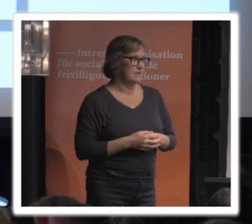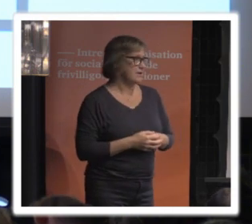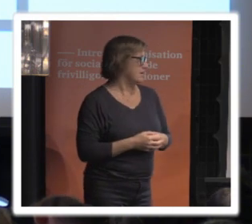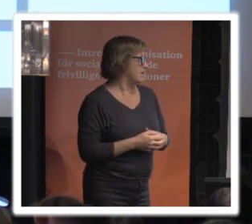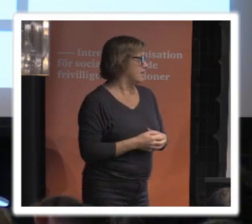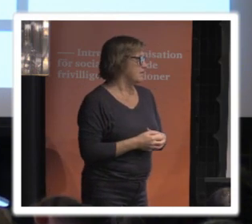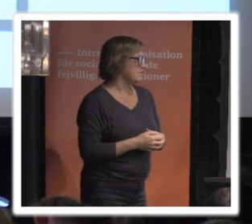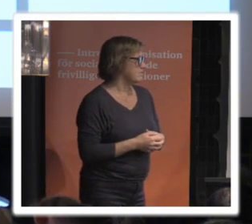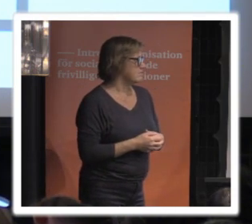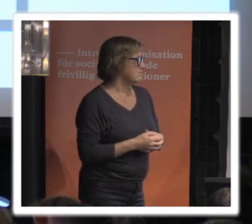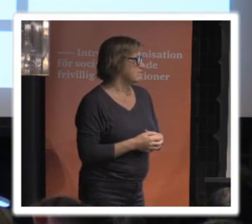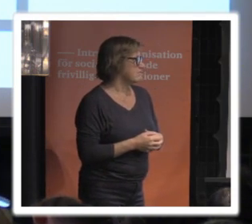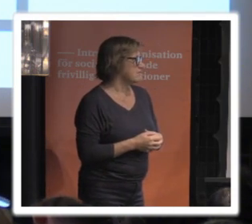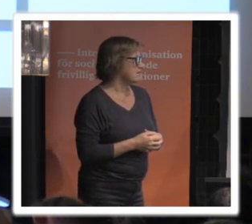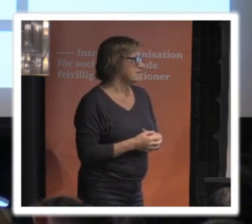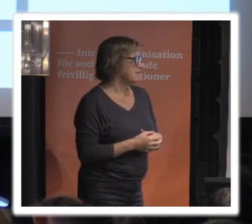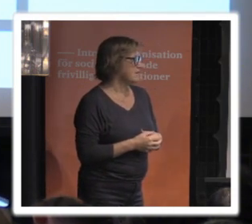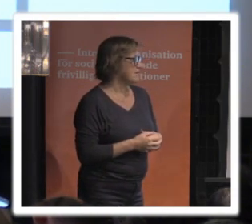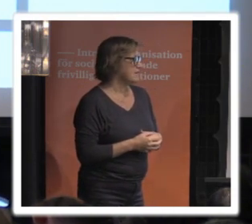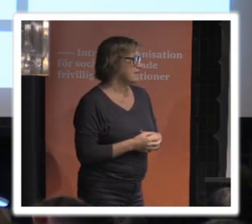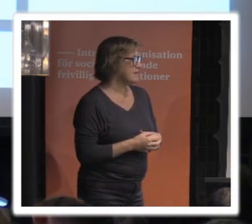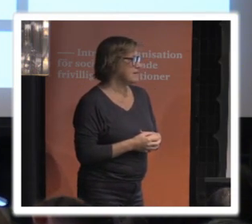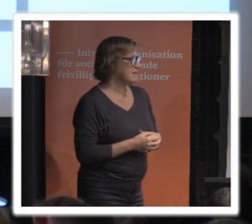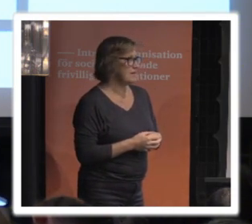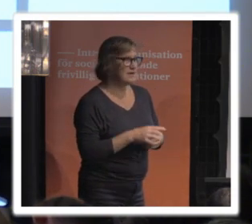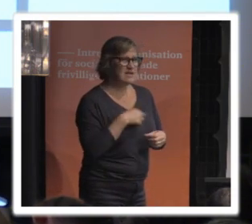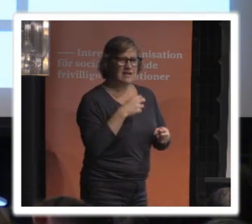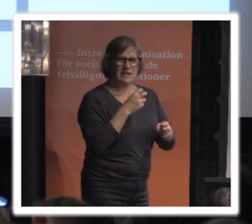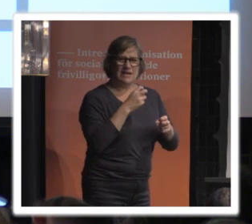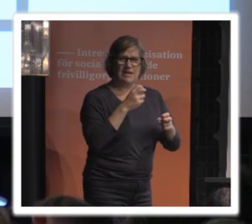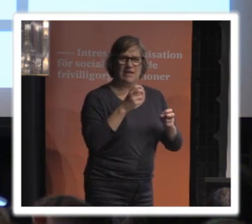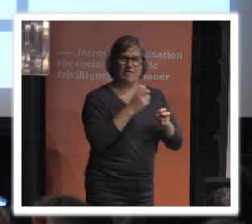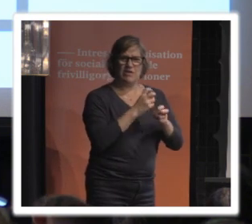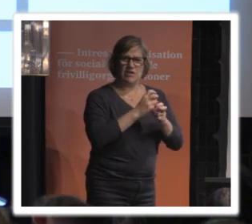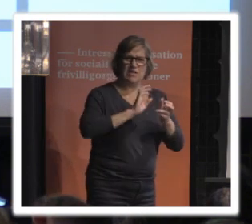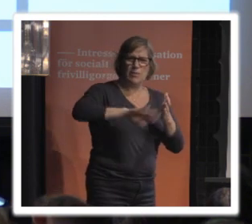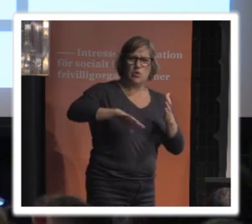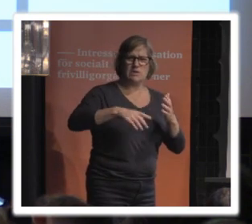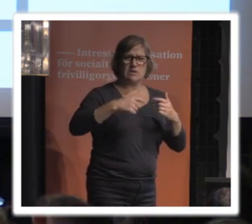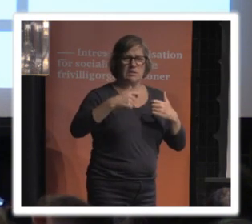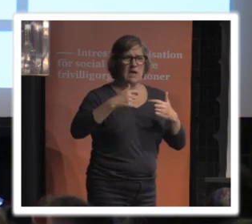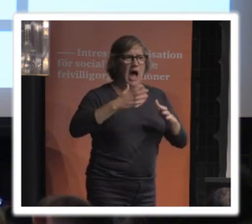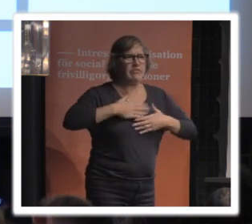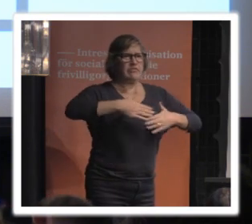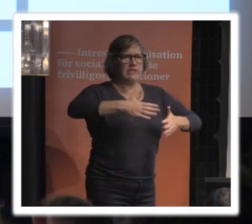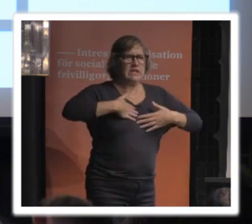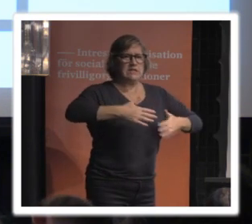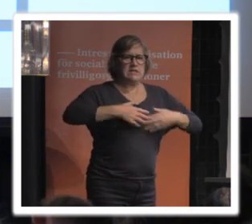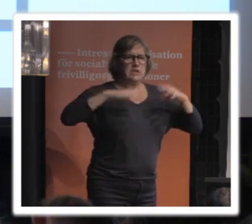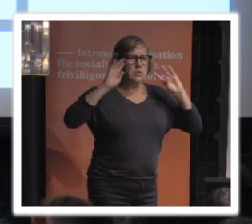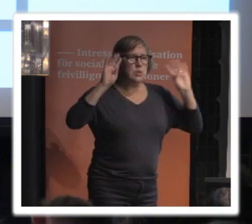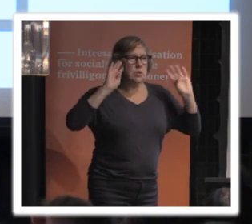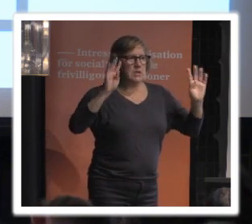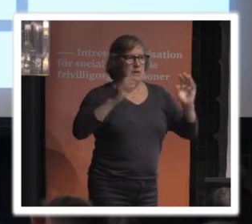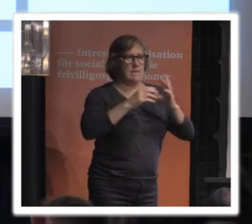Nej, förlåt. Men du försöker få bort luften, men inte ljudet. Nu hoppas vi att det hörs